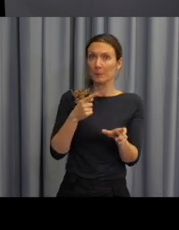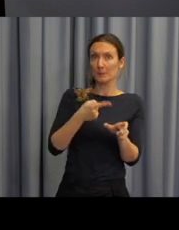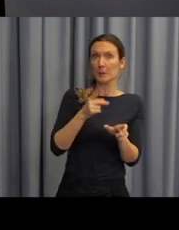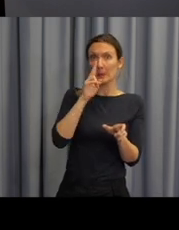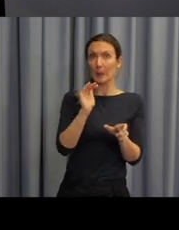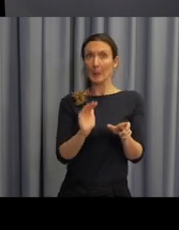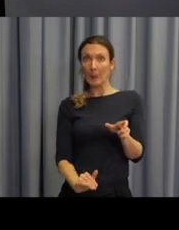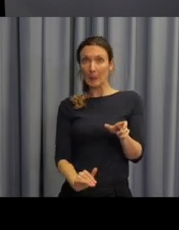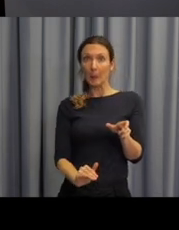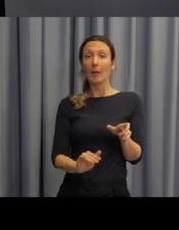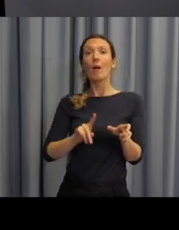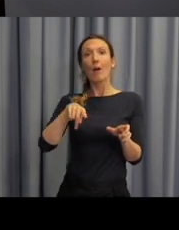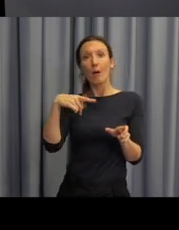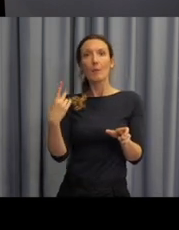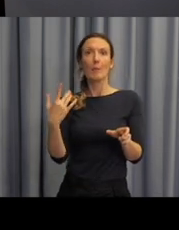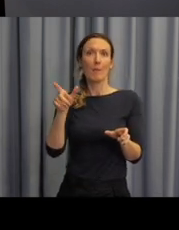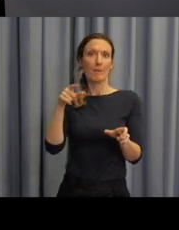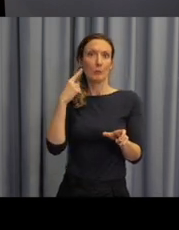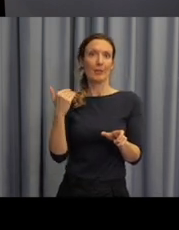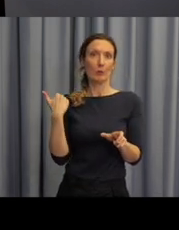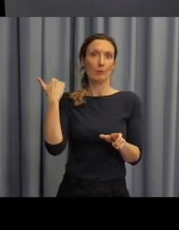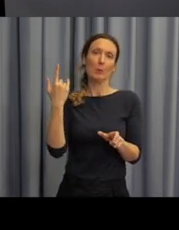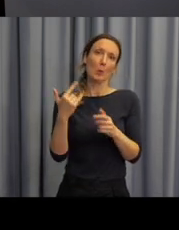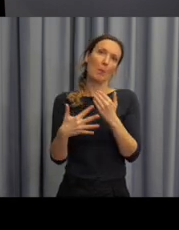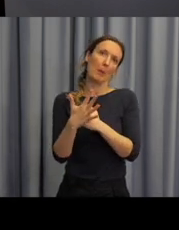děti na konci základní školy.